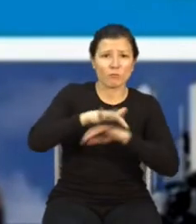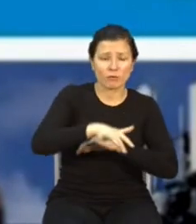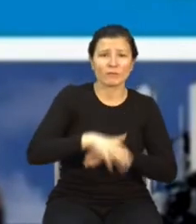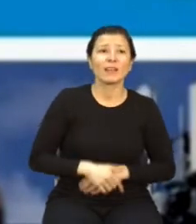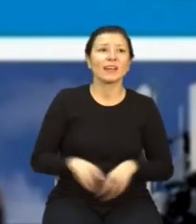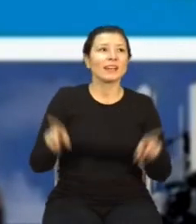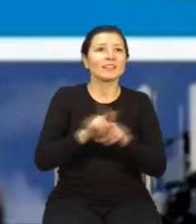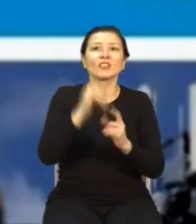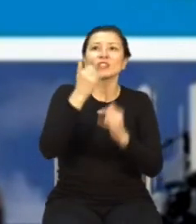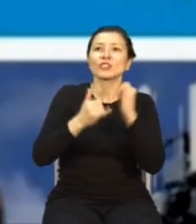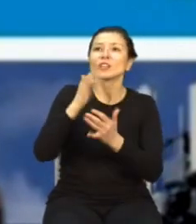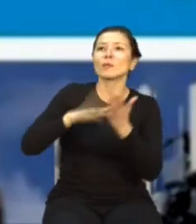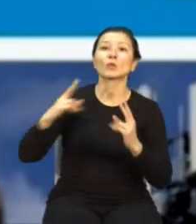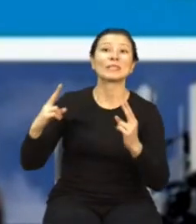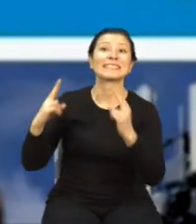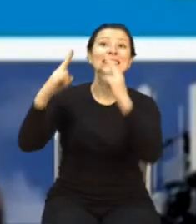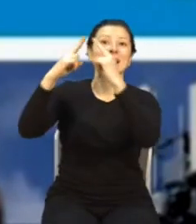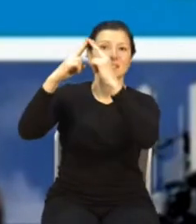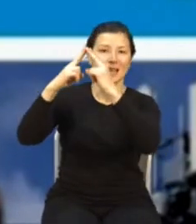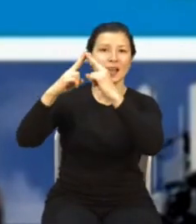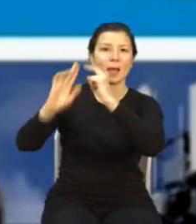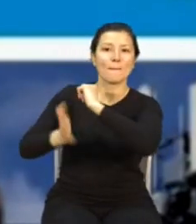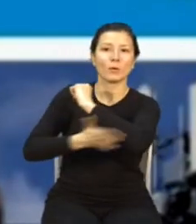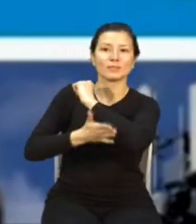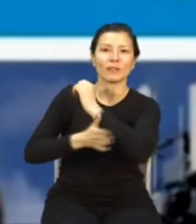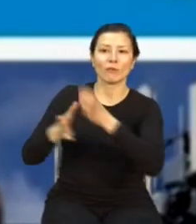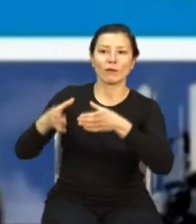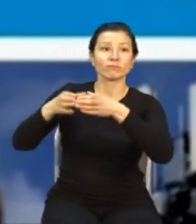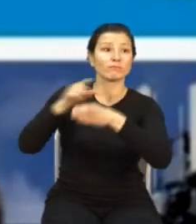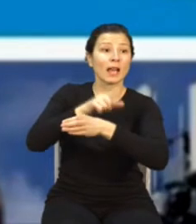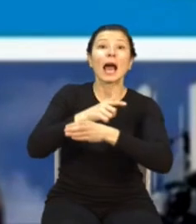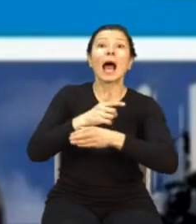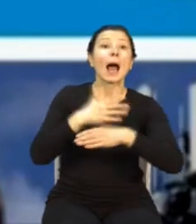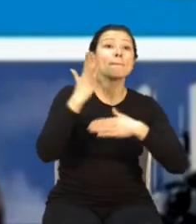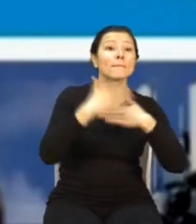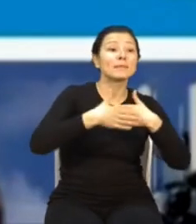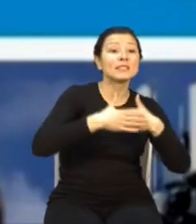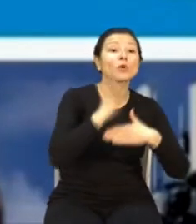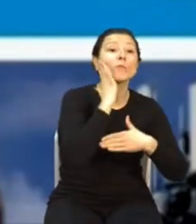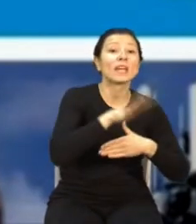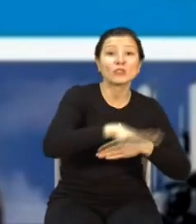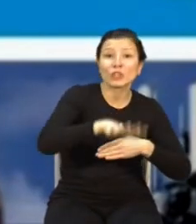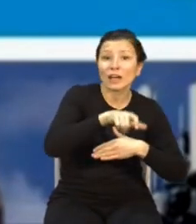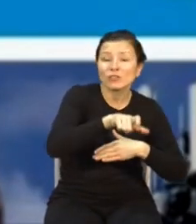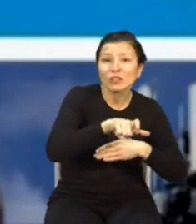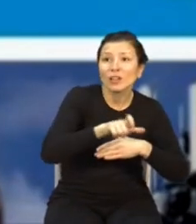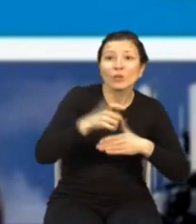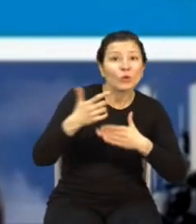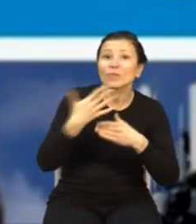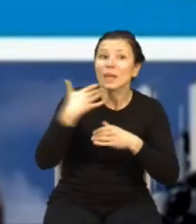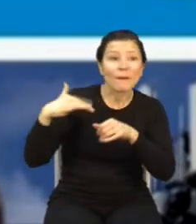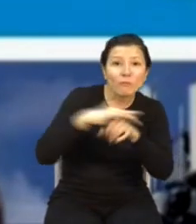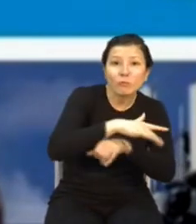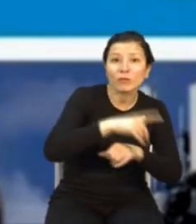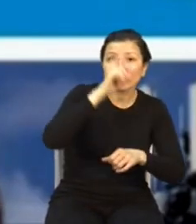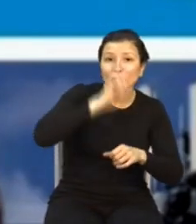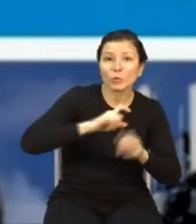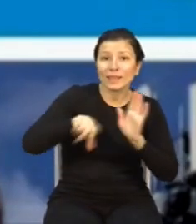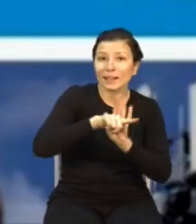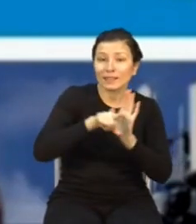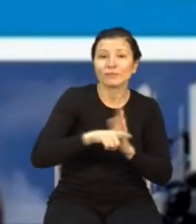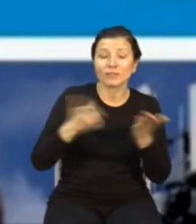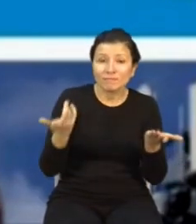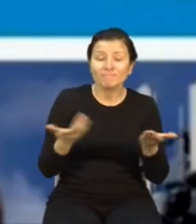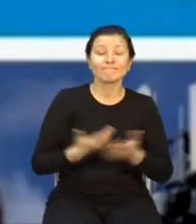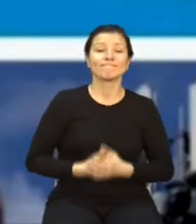stacji bazowych. Przez ostatnie 20-30 lat pracujemy w takim środowisku elektromagnetycznym, ale